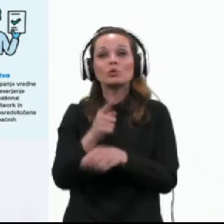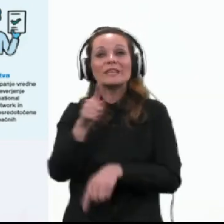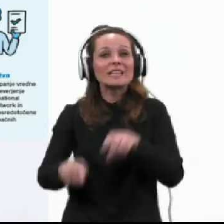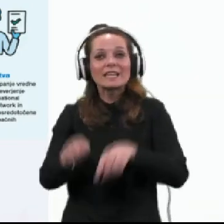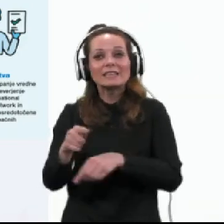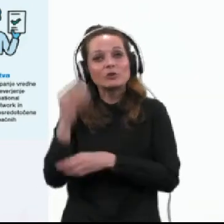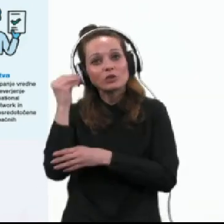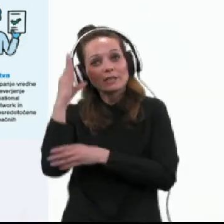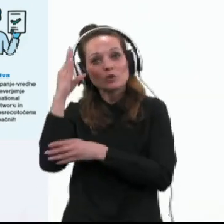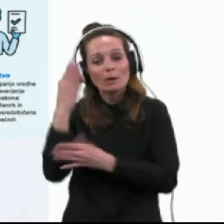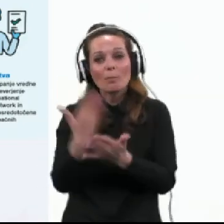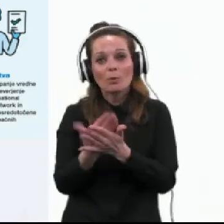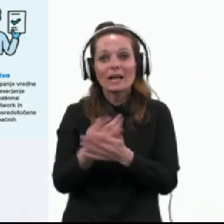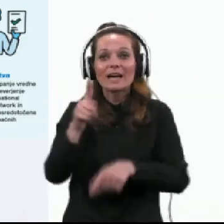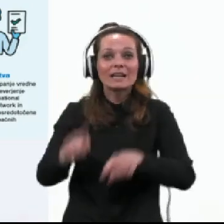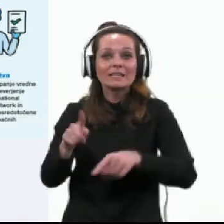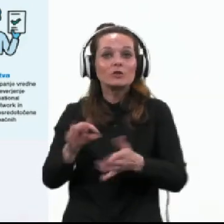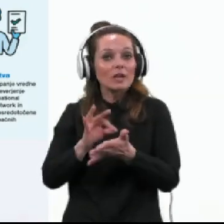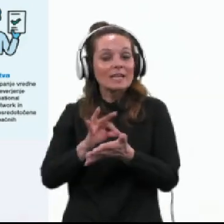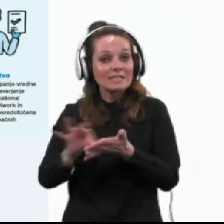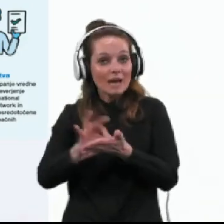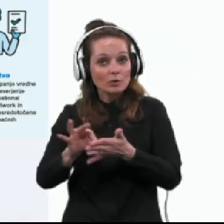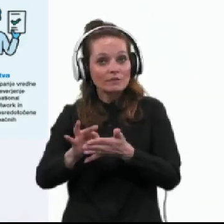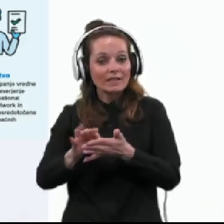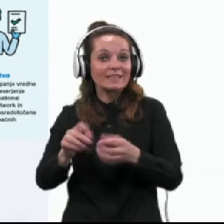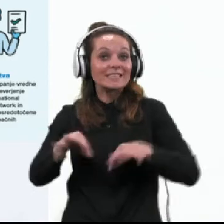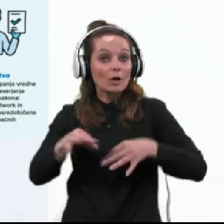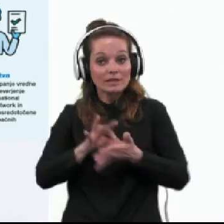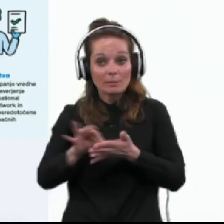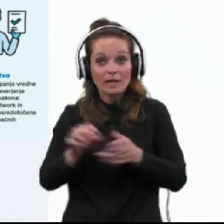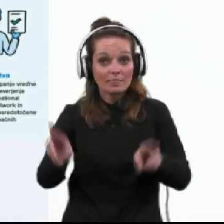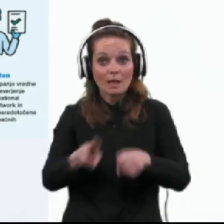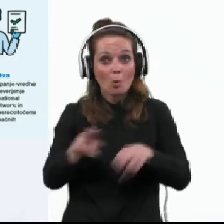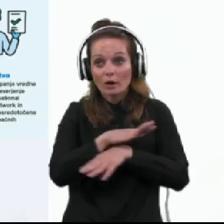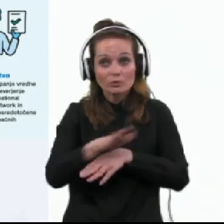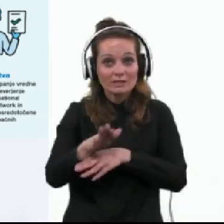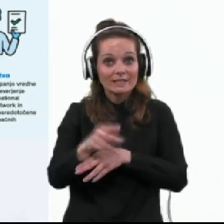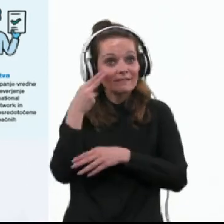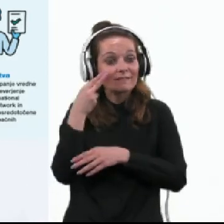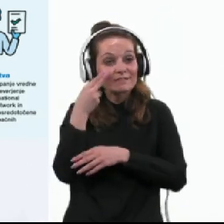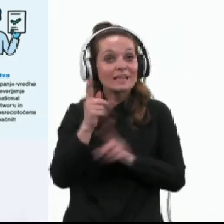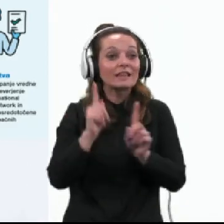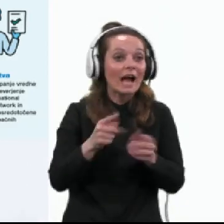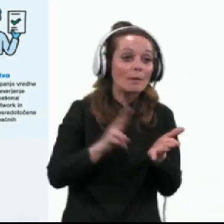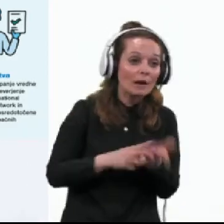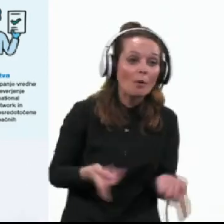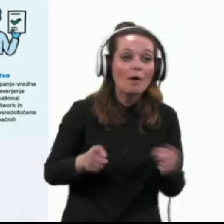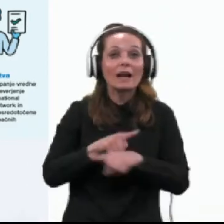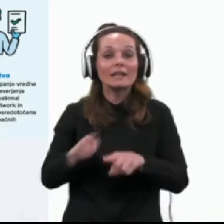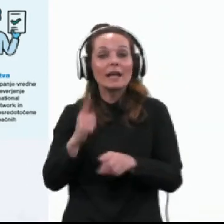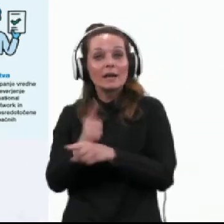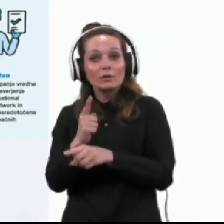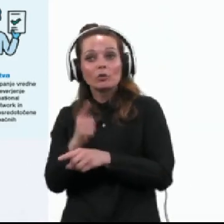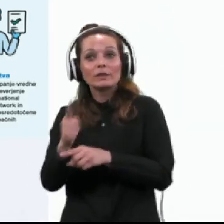različne zdravstvene pismovnosti, ne morejo znati vsi. Menijo, da so za lajke strokovni članki in